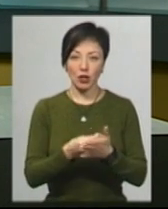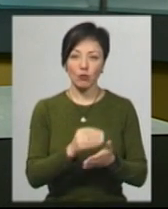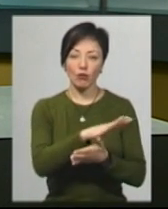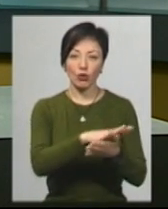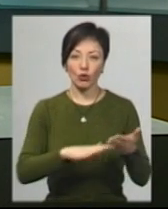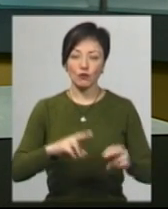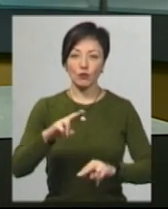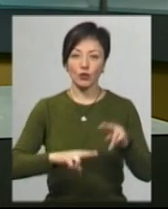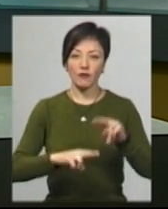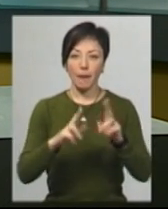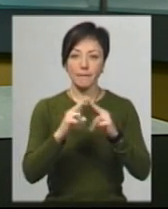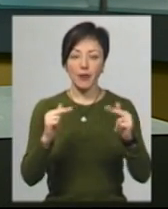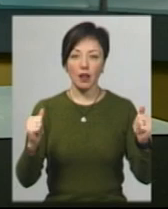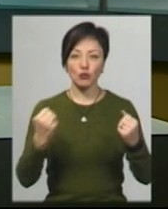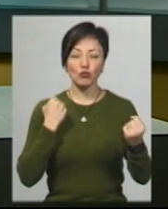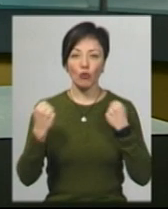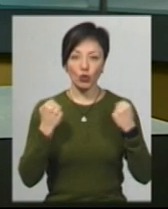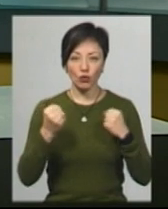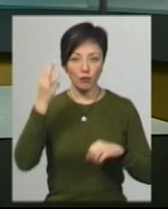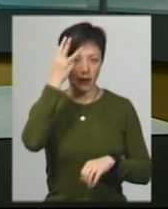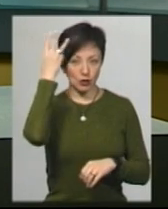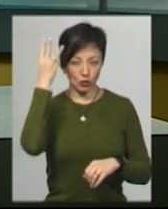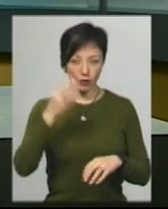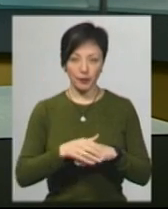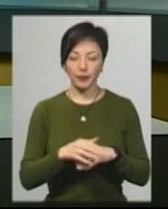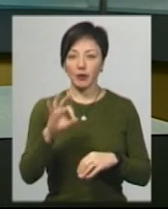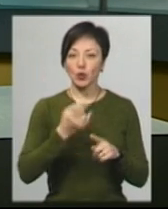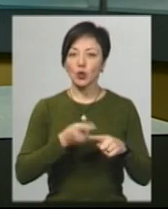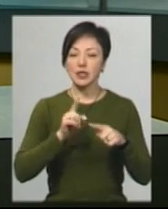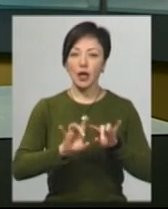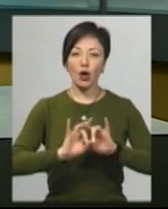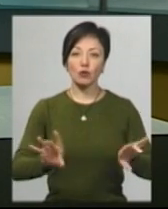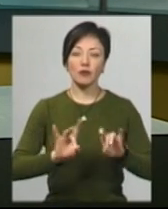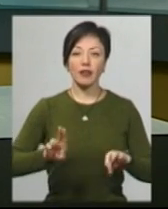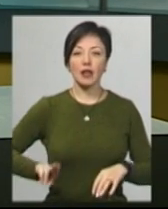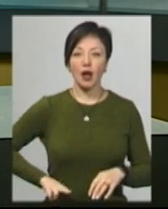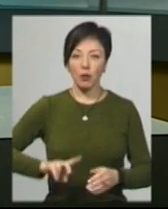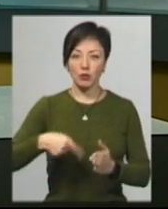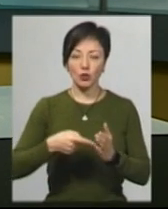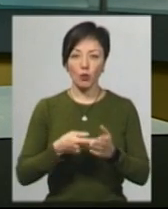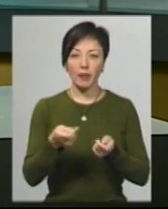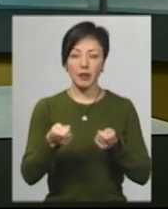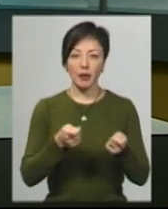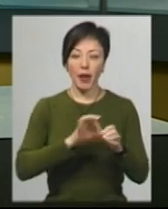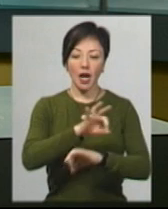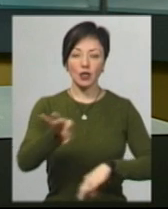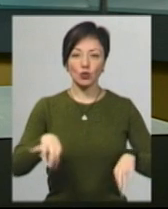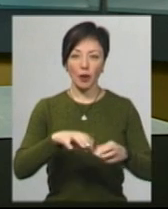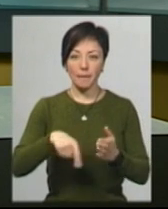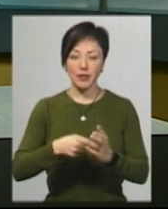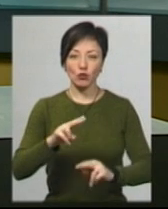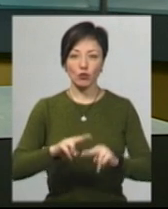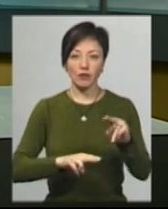продовження будівництва Палацу спорту в обласному центрі. Про це Суспільному розповів директор міського департаменту архітектури,